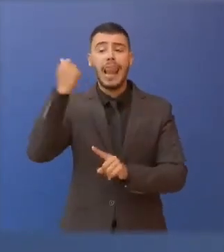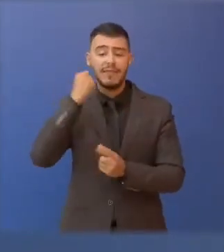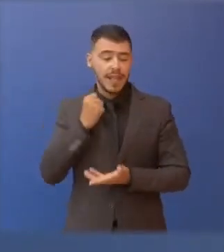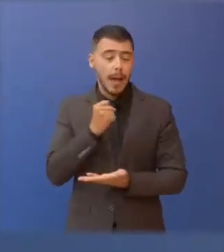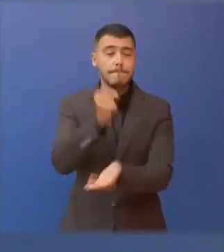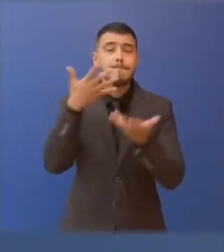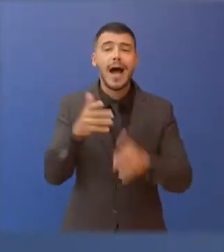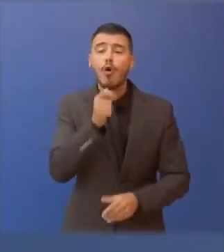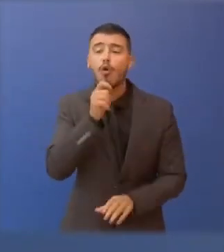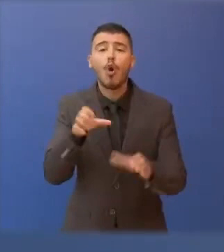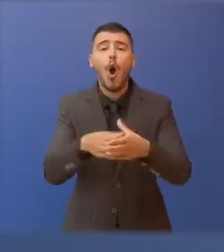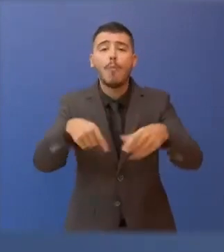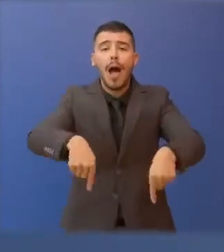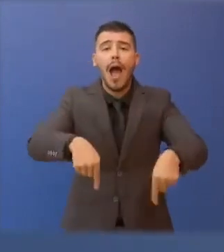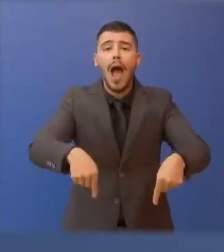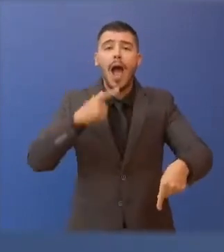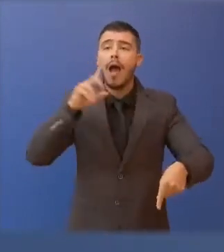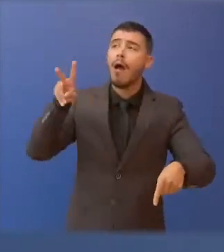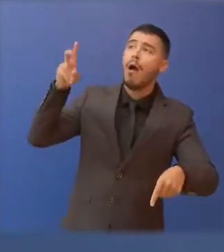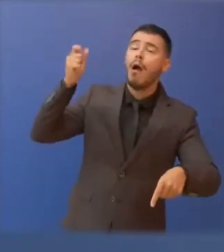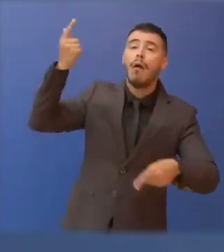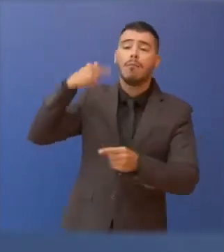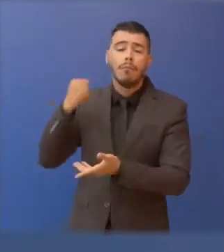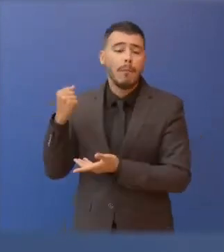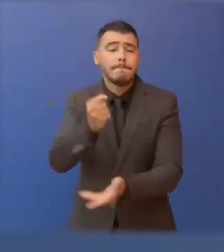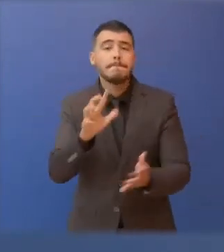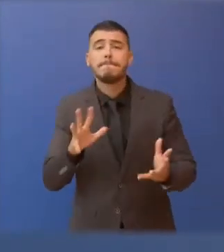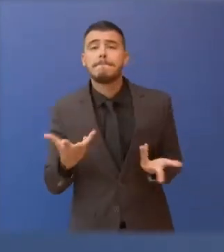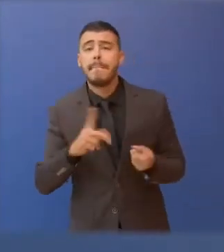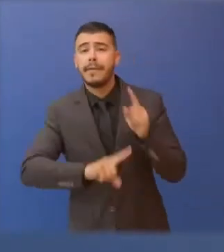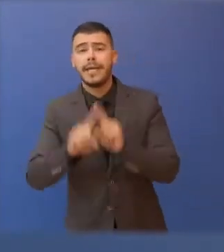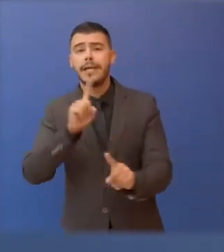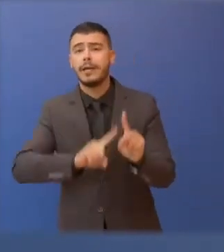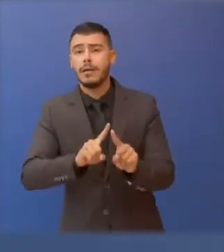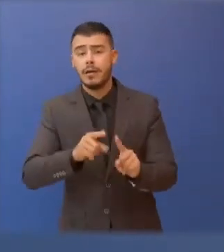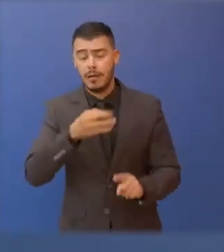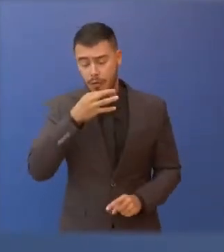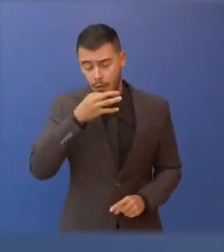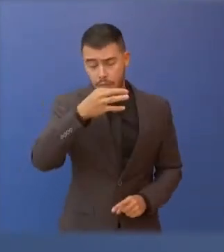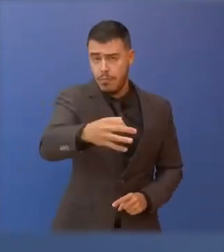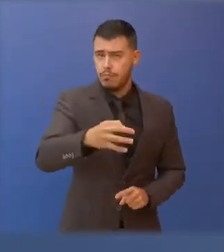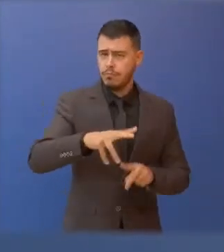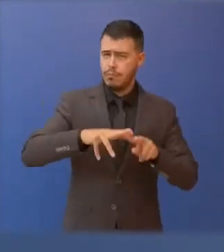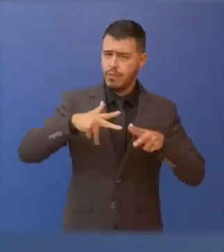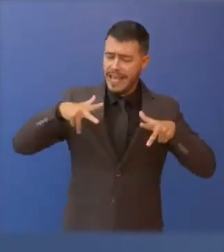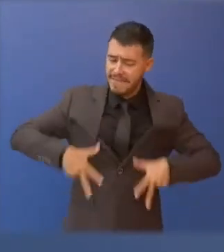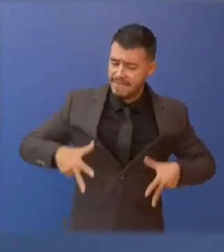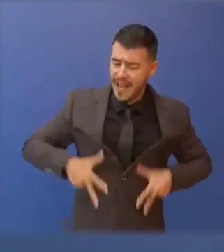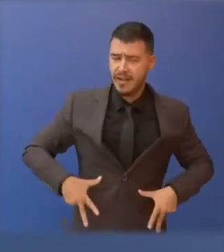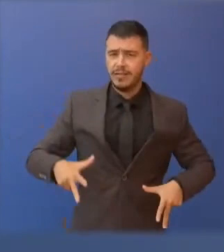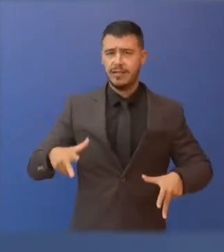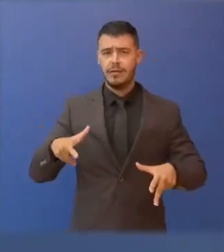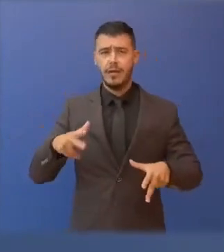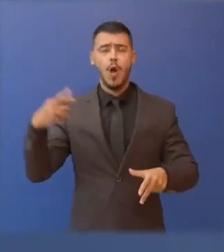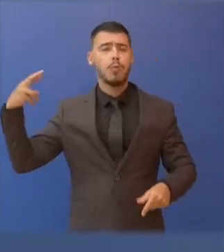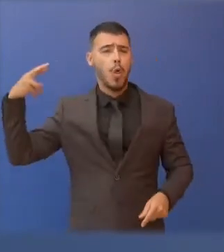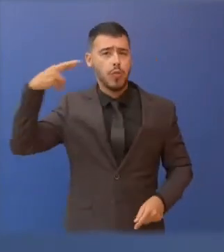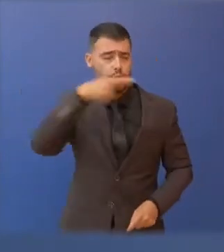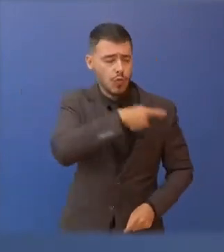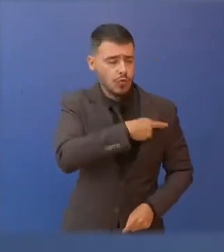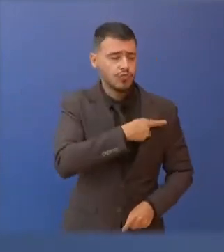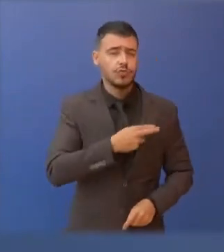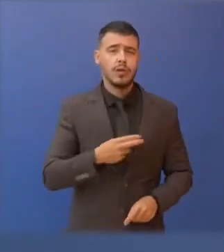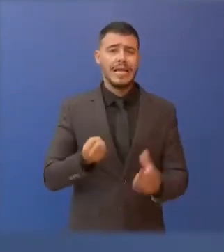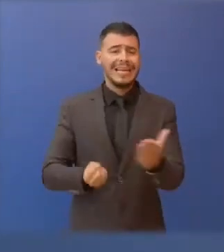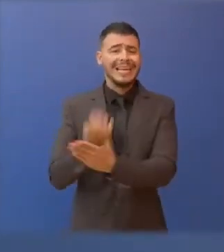Εκείνο που έχω να σας πω με πολύ μεγάλη σαφήνεια είναι ότι η κυβέρνηση, Πρωθυπουργός, η Νέα Δημοκρατία είναι ο Έλληνας Πρωθυπουργός από